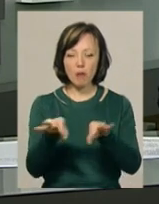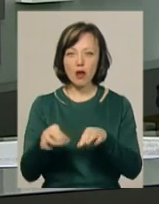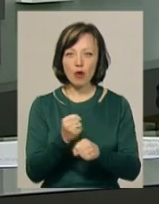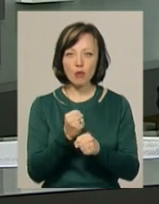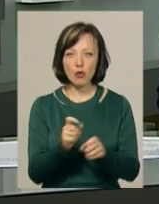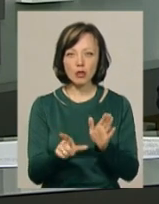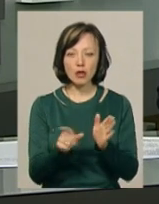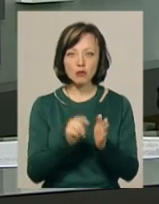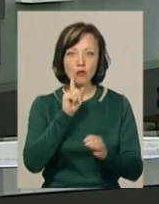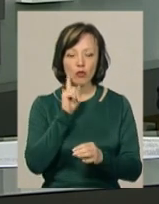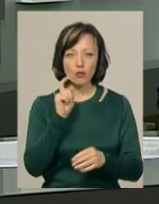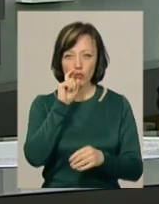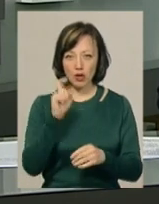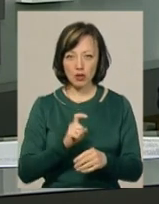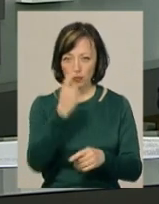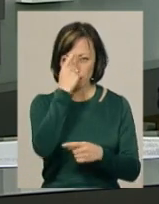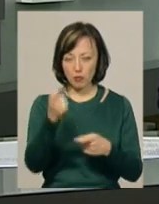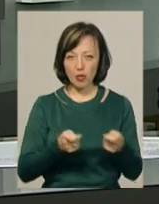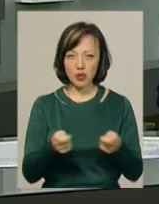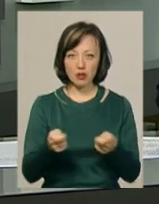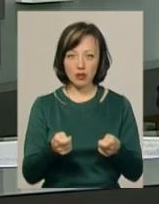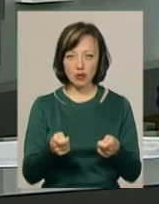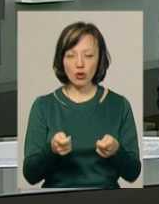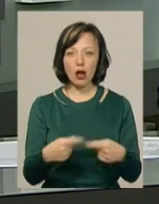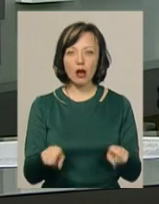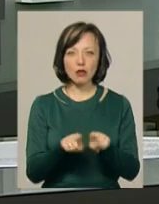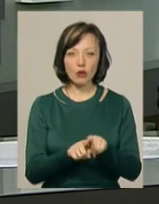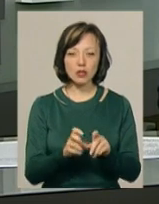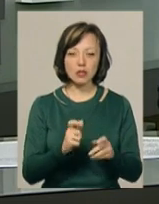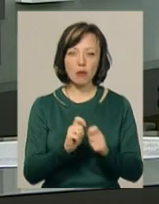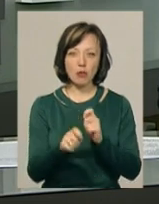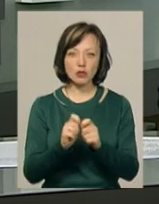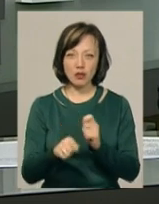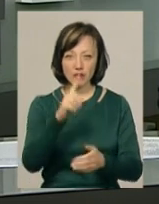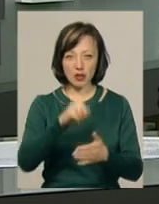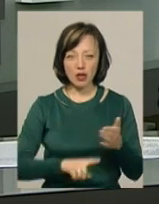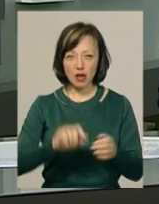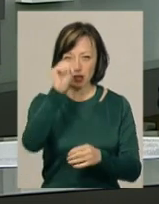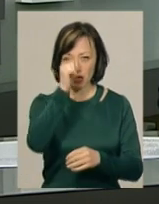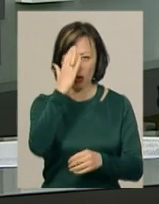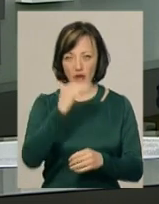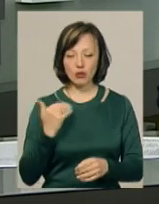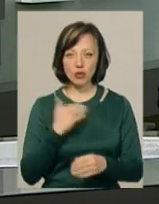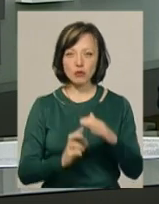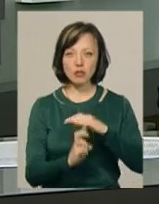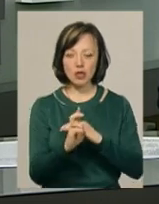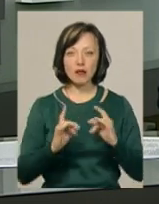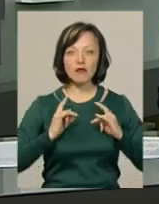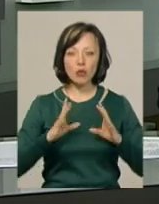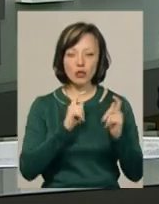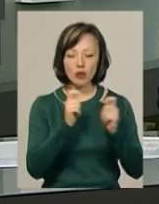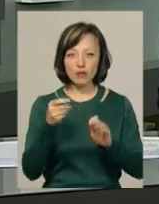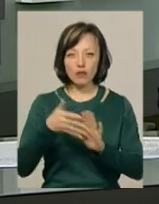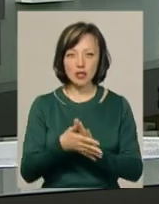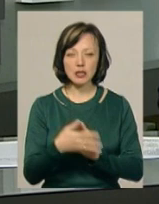Україні», повідомила його координатор Марина Березюк. А також за пожертвування вірян греко-католицької церкви. На великодні дарунки